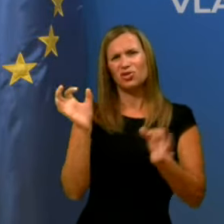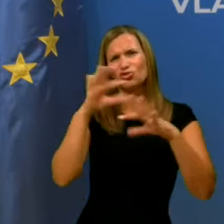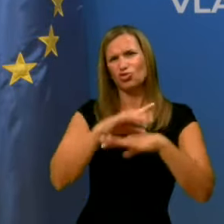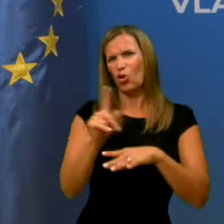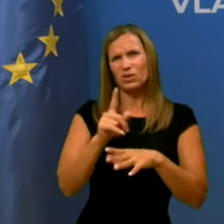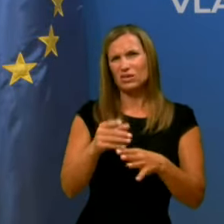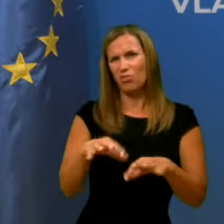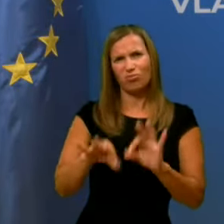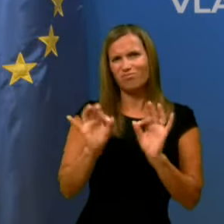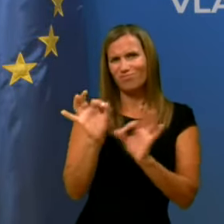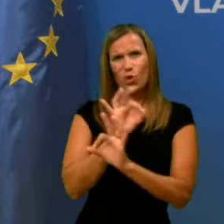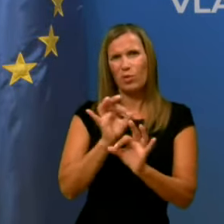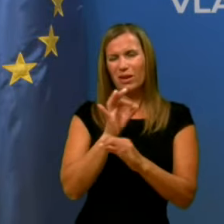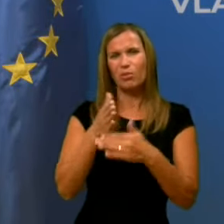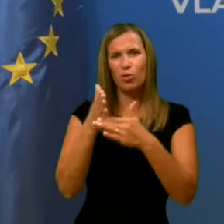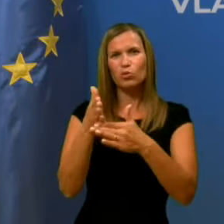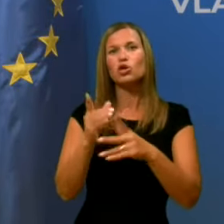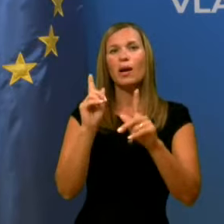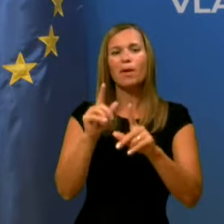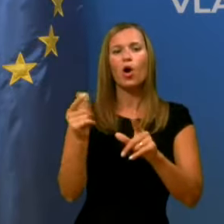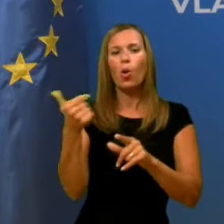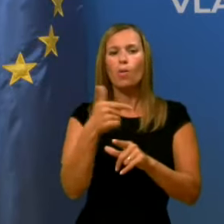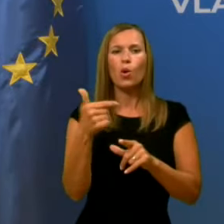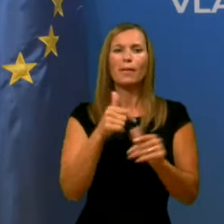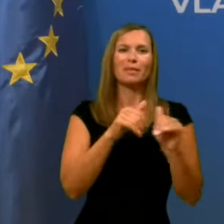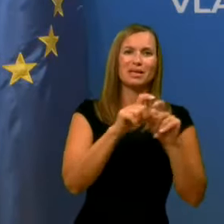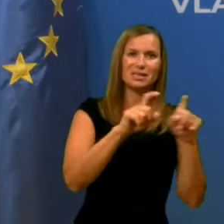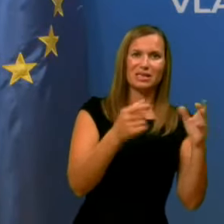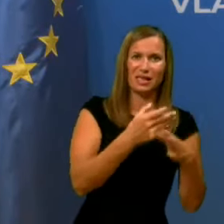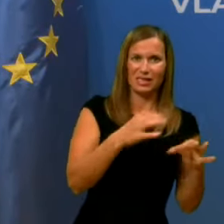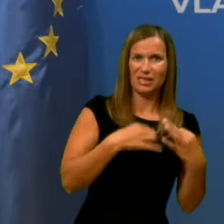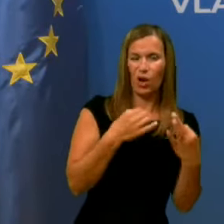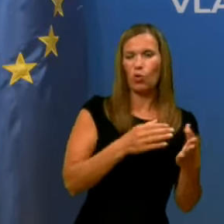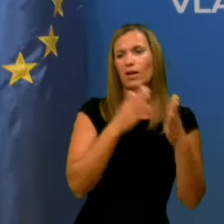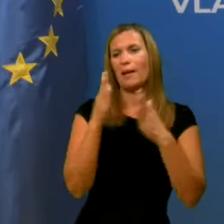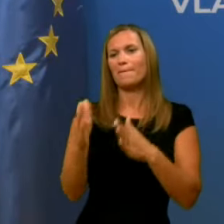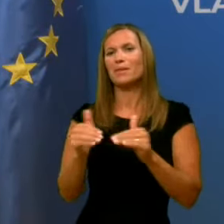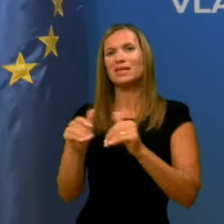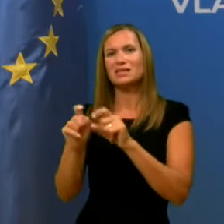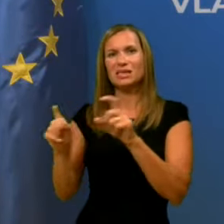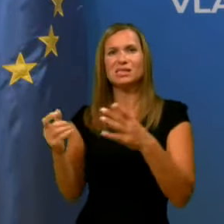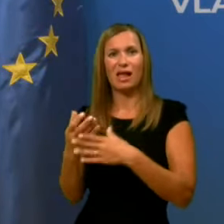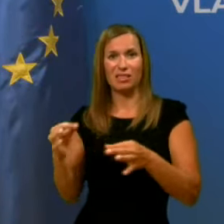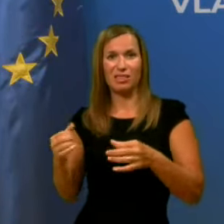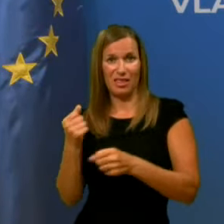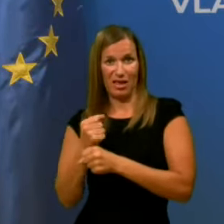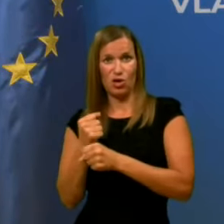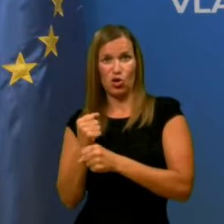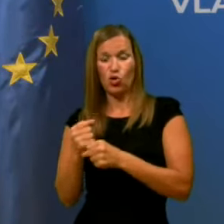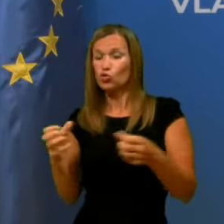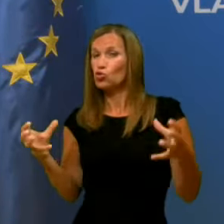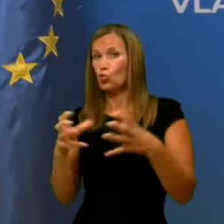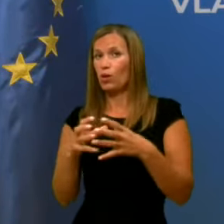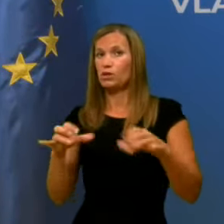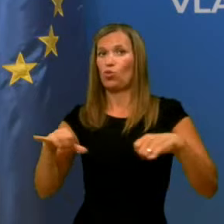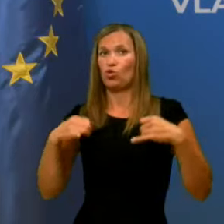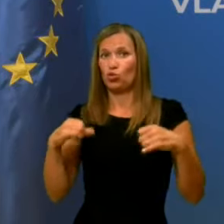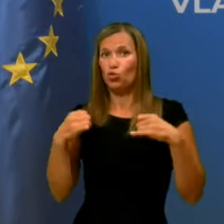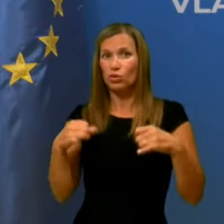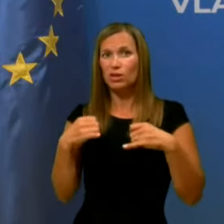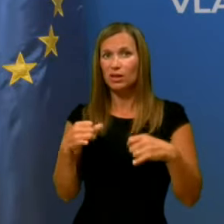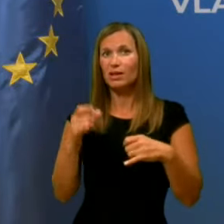se pa oboji, ministrstvo za zdravje in ministrstvo za delo vsak po svojih kanalih angažirali in